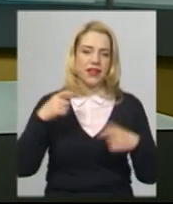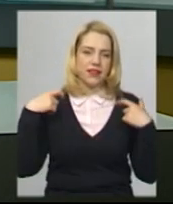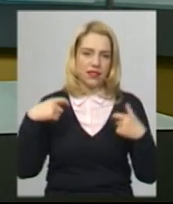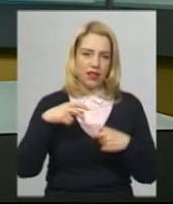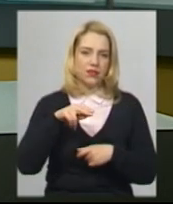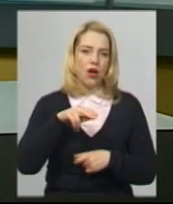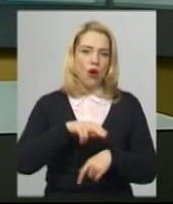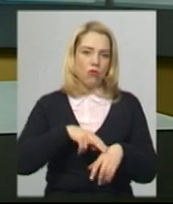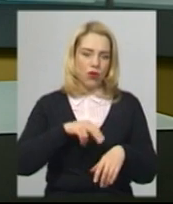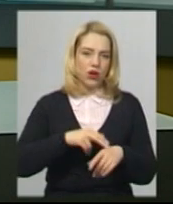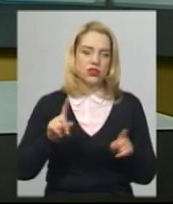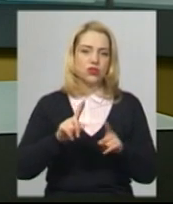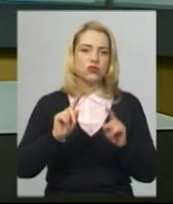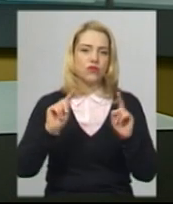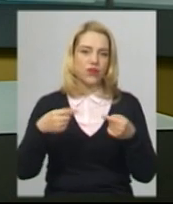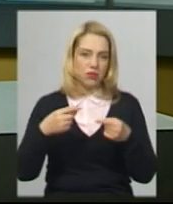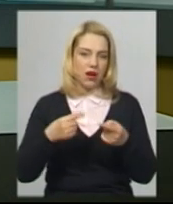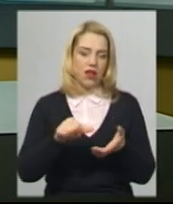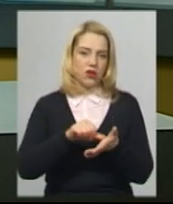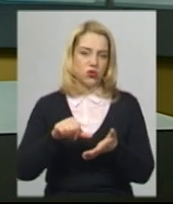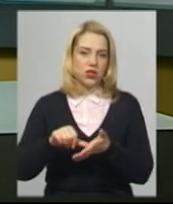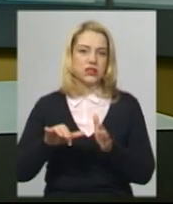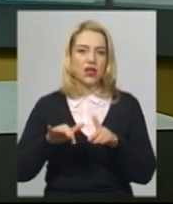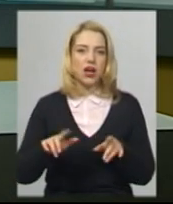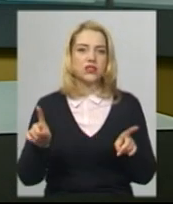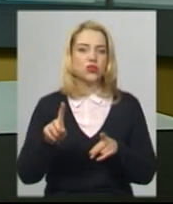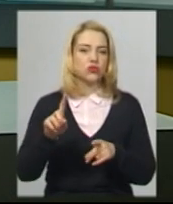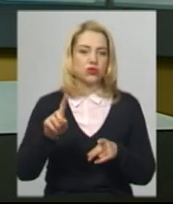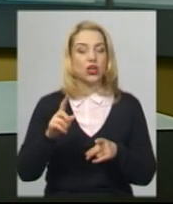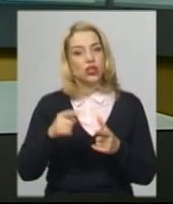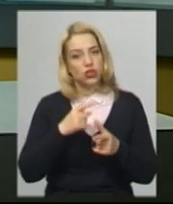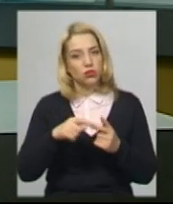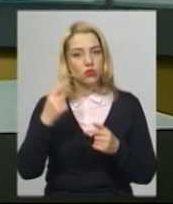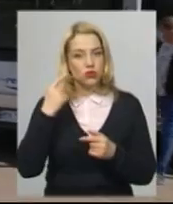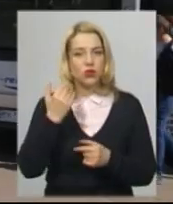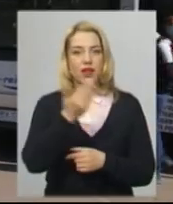саме вимагали учасники акції та чи почула їх влада, дізнавалась наша знімальна група.